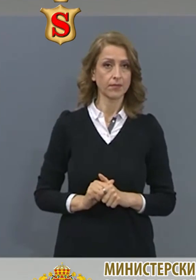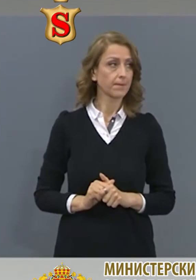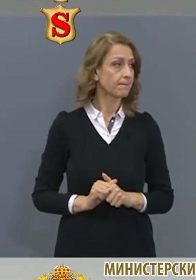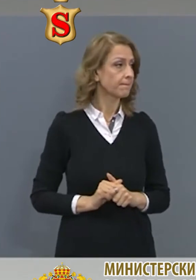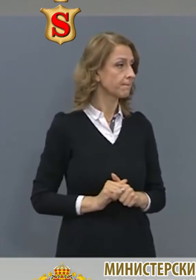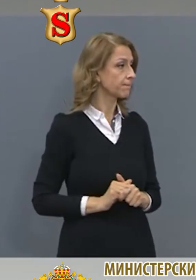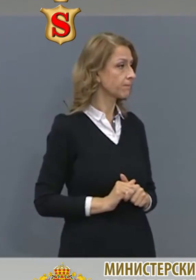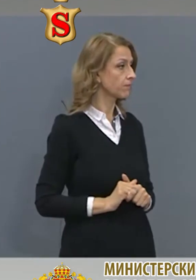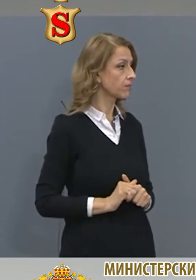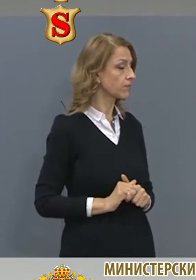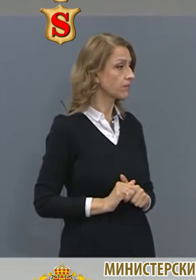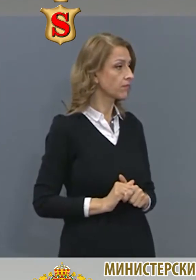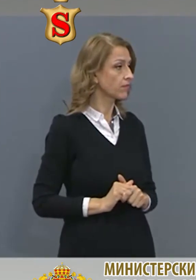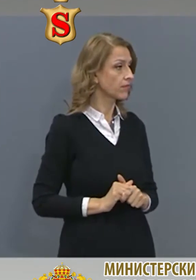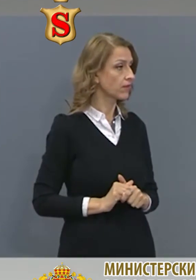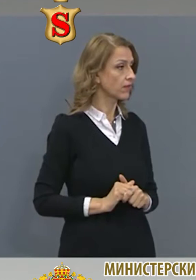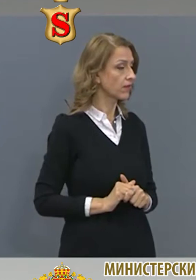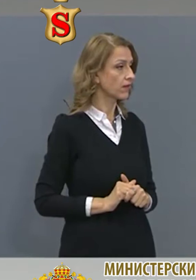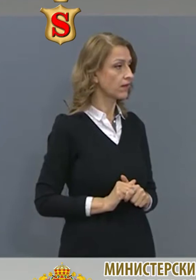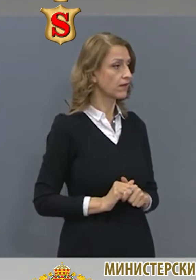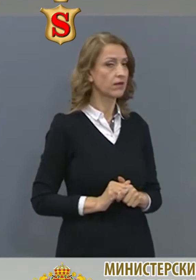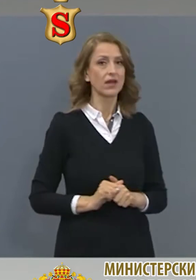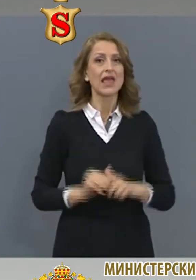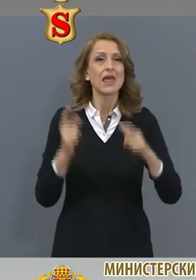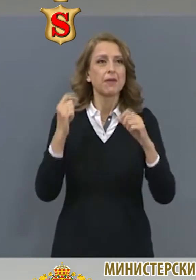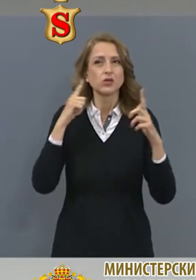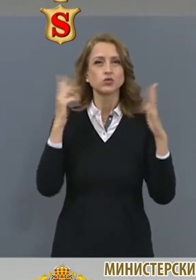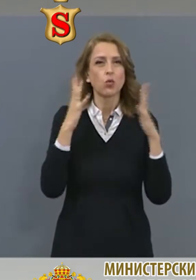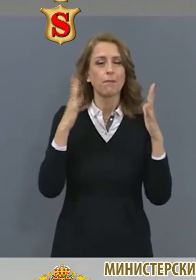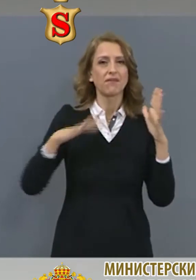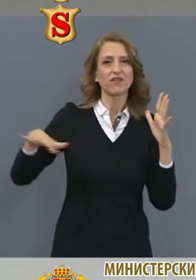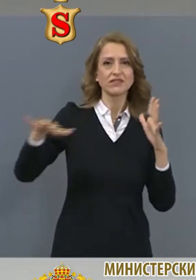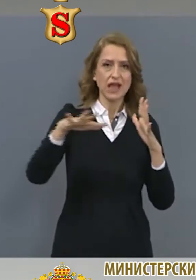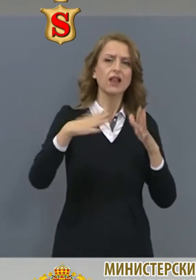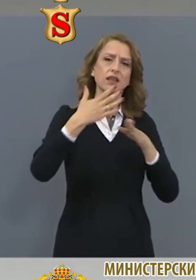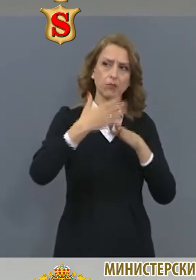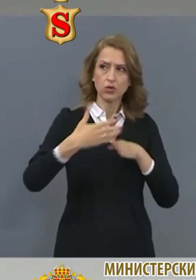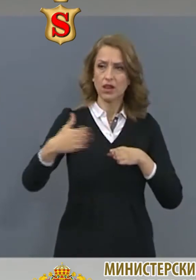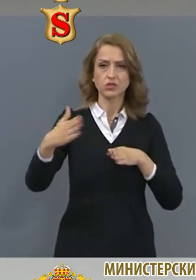Ще разчитам на това, че микрофонът заглушава шума в залата и ще продължа.